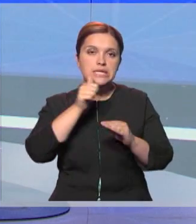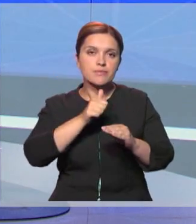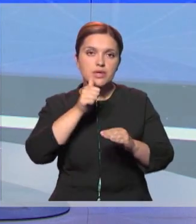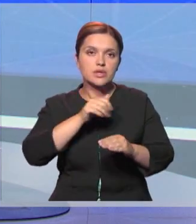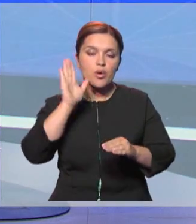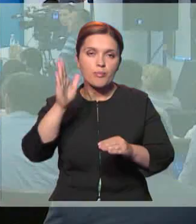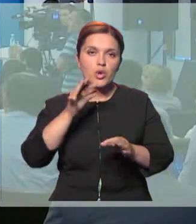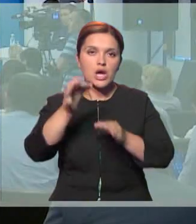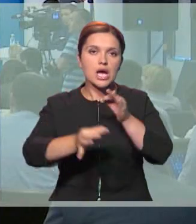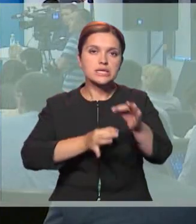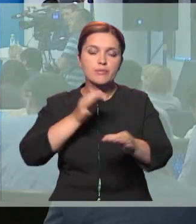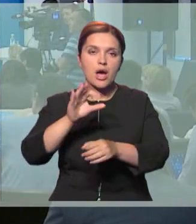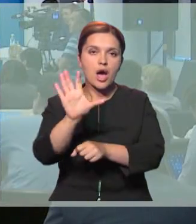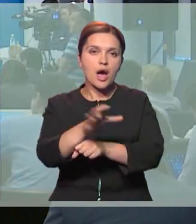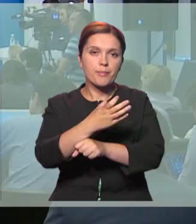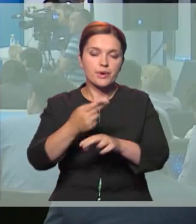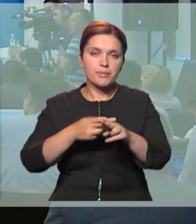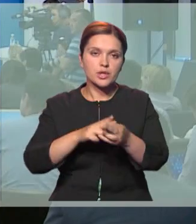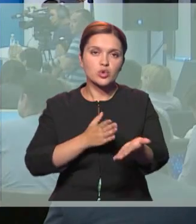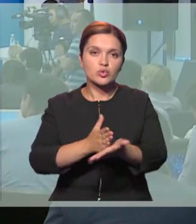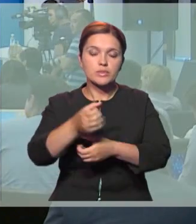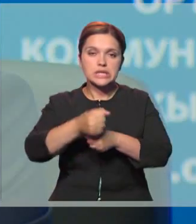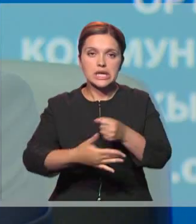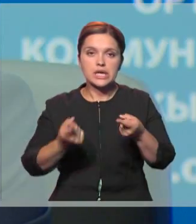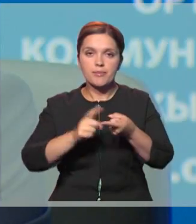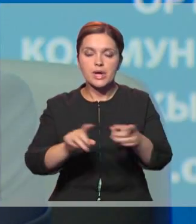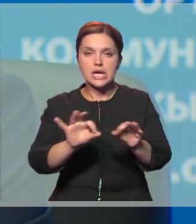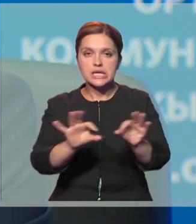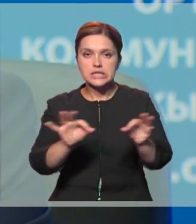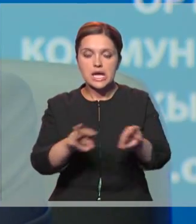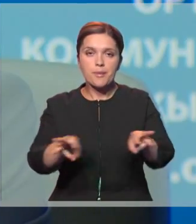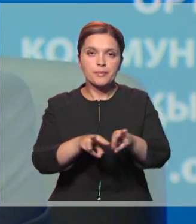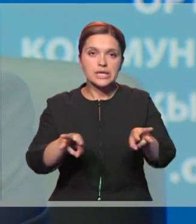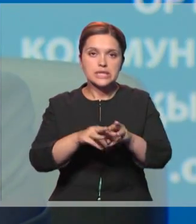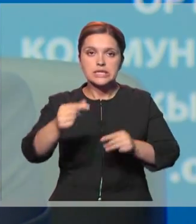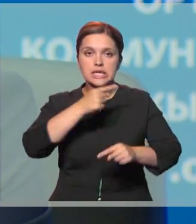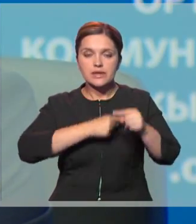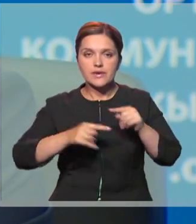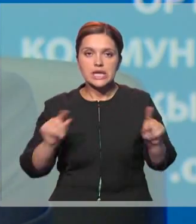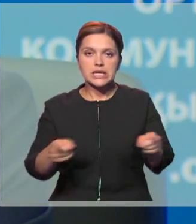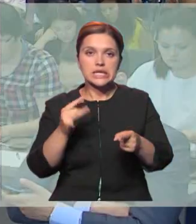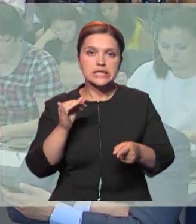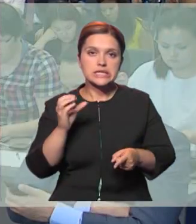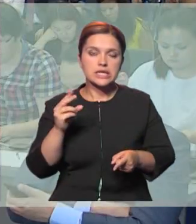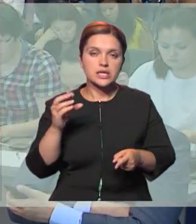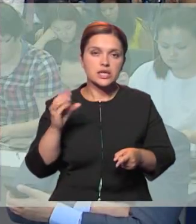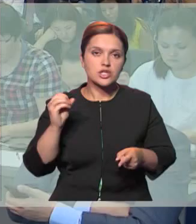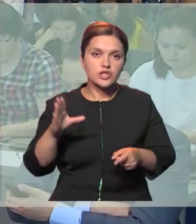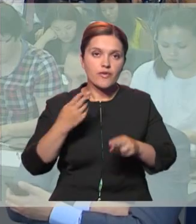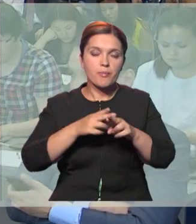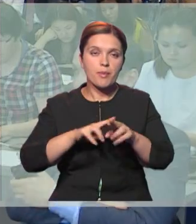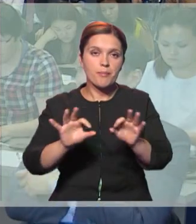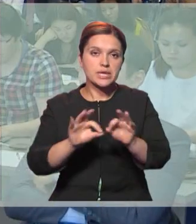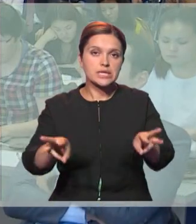космических аппаратов. Об этом в службе центральной коммуникации рассказал министр по инвестициям и развитию Осет Исикешев. Проект, по словам министра,